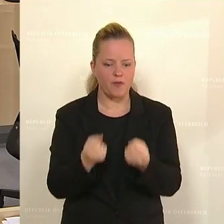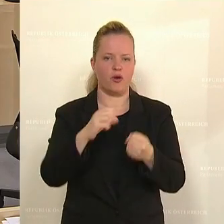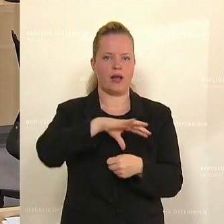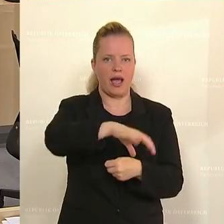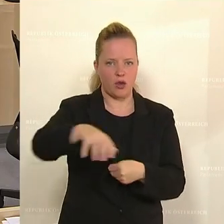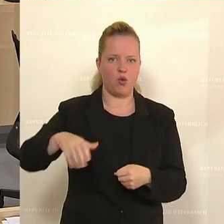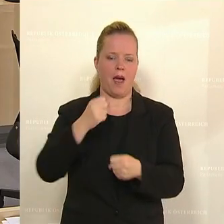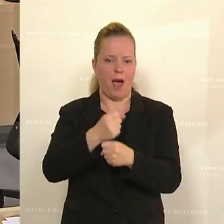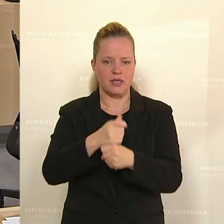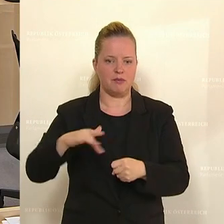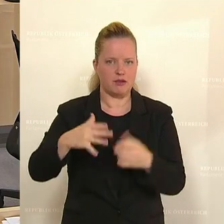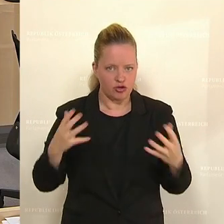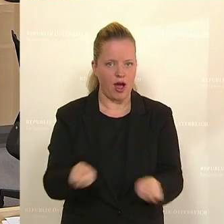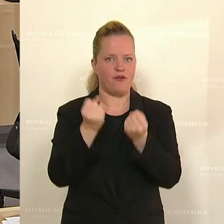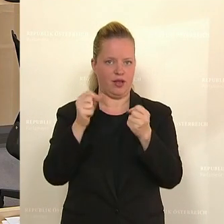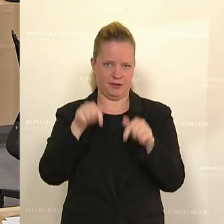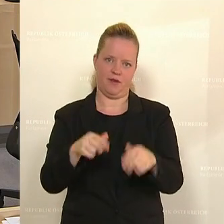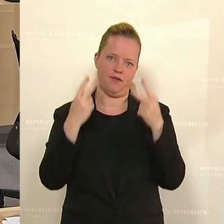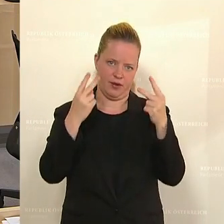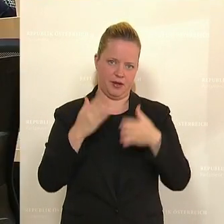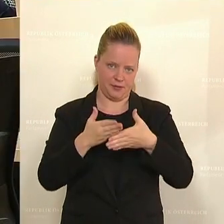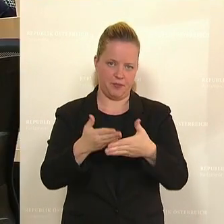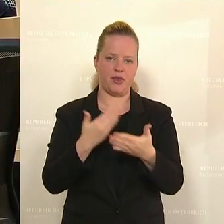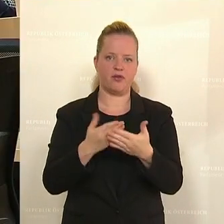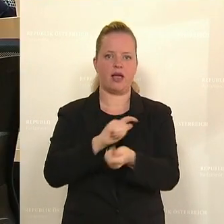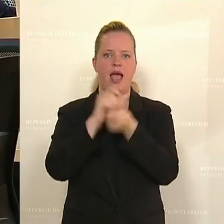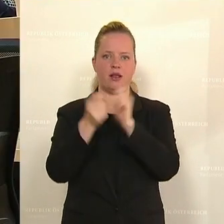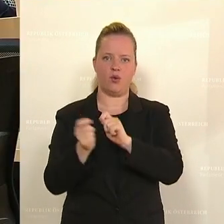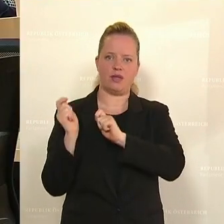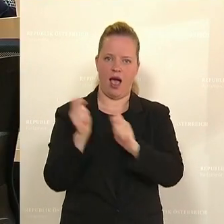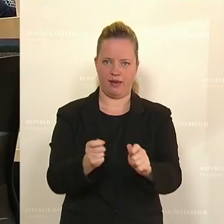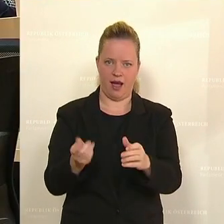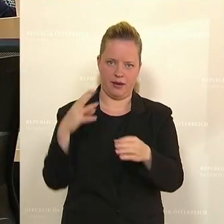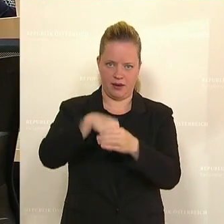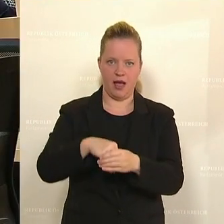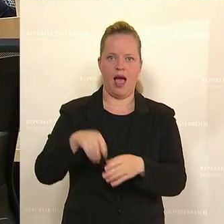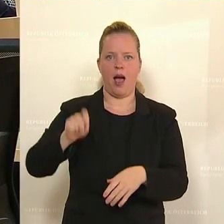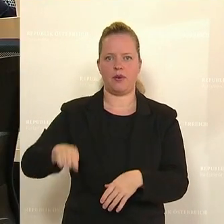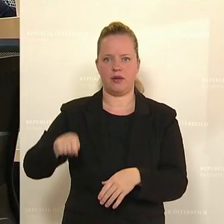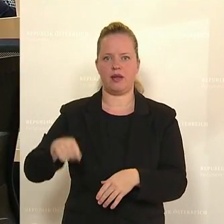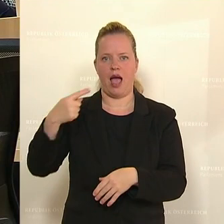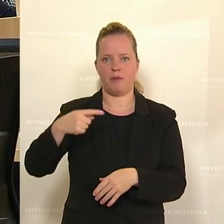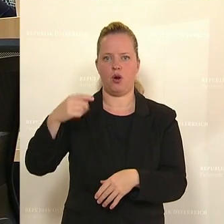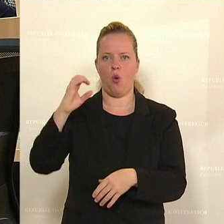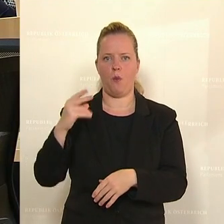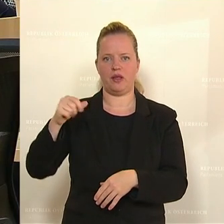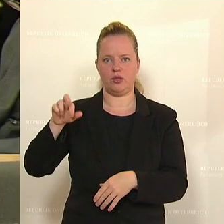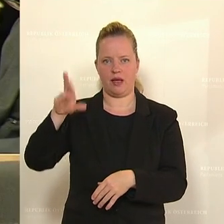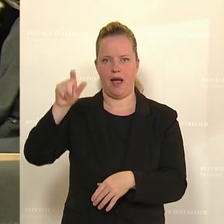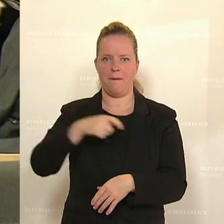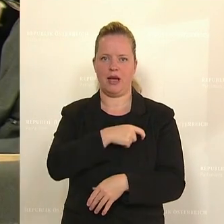Arbeitsplätze zu schaffen. Daher werde ich hier einen Abänderungsantrag einbringen, der Abgeordneten Gabriel Obernostra,